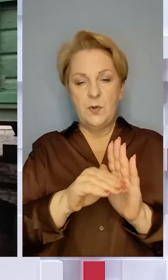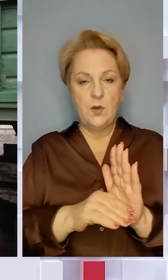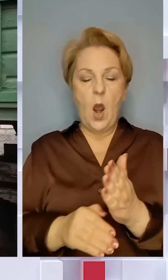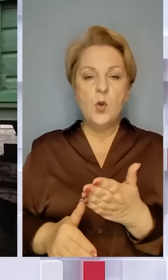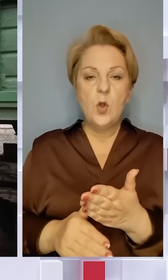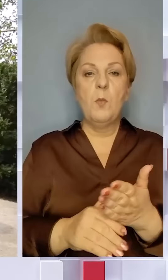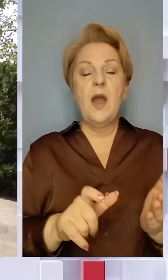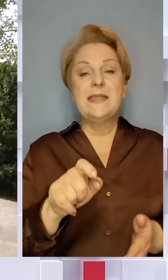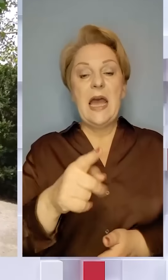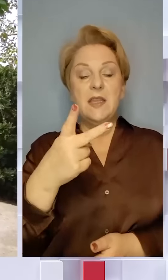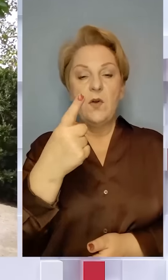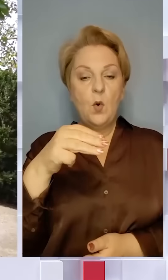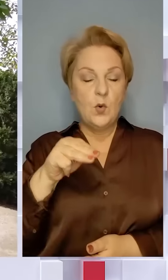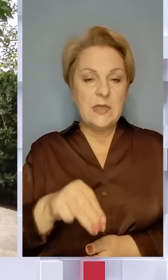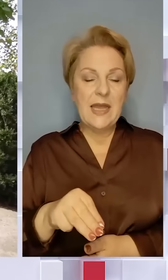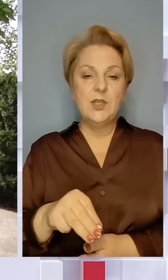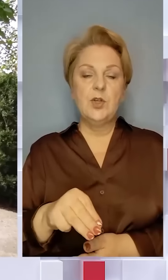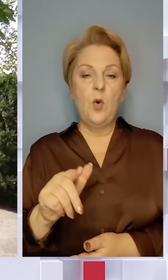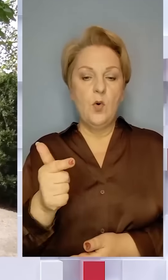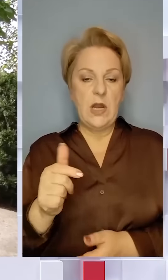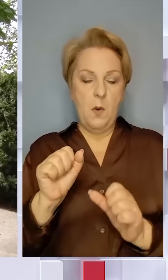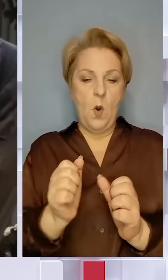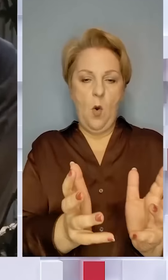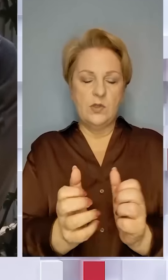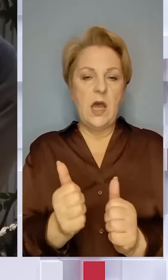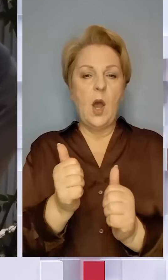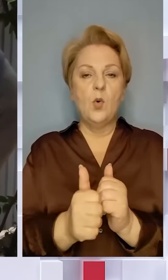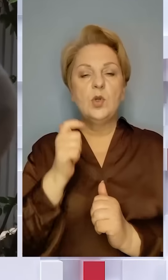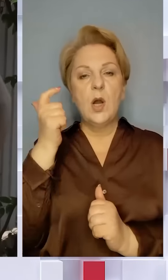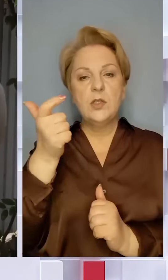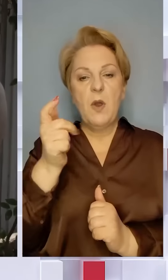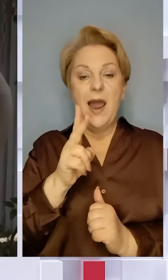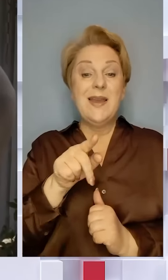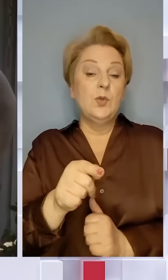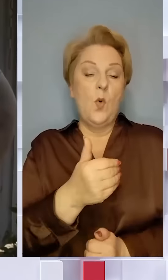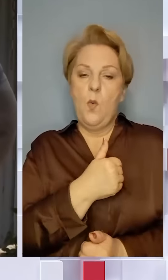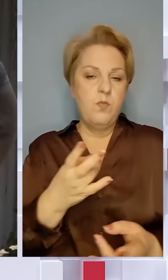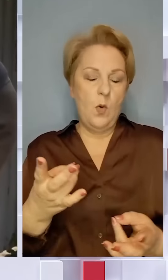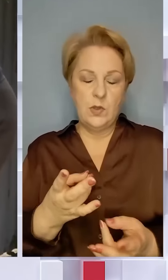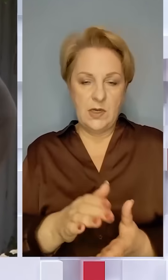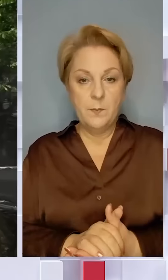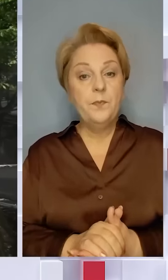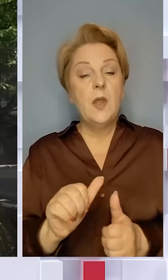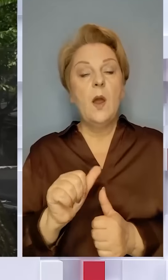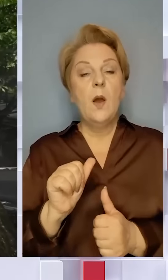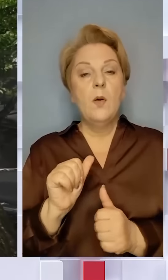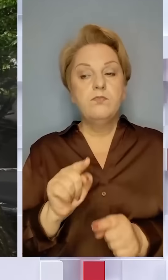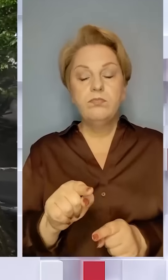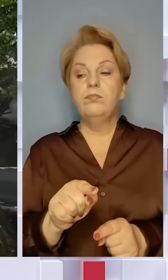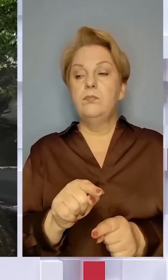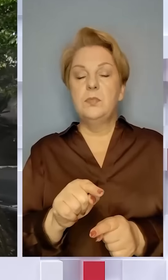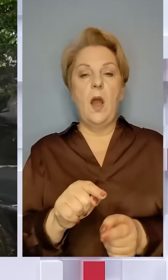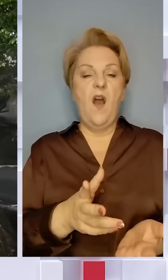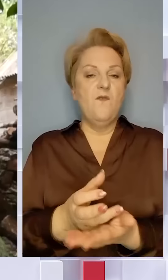нею 21 тисячу гривень на тверде паливо може отримати кожен господар, який цього потребує. Проте виплат за нею